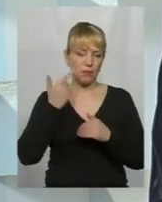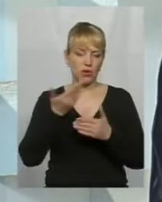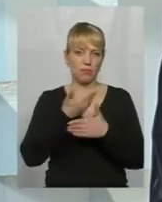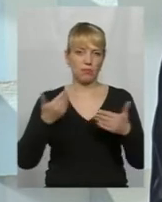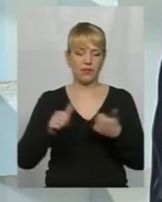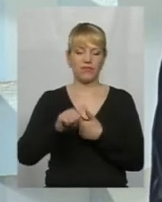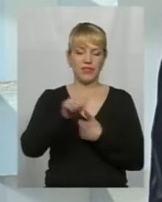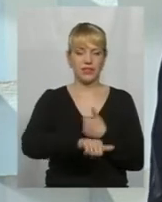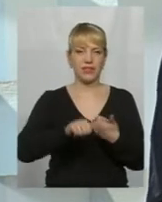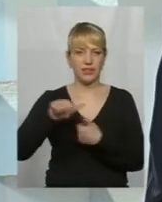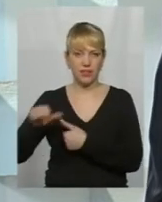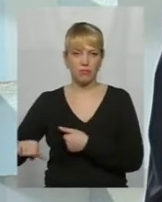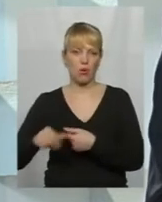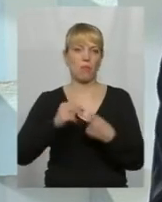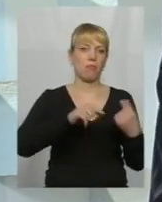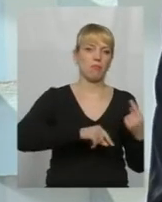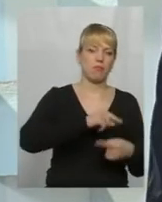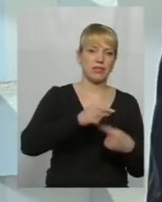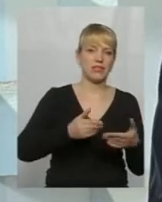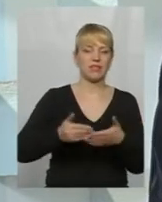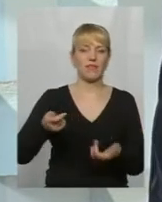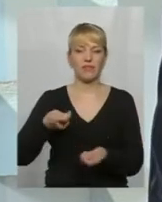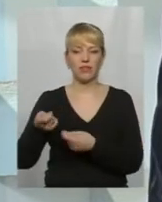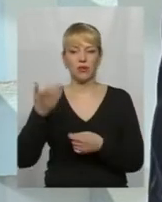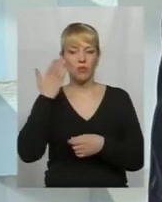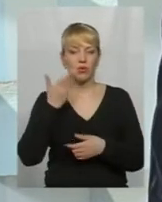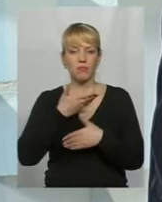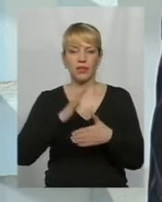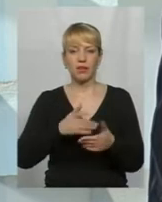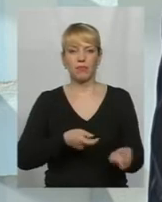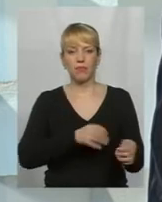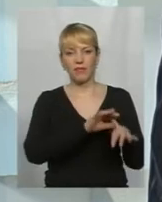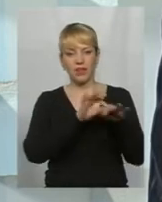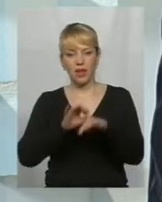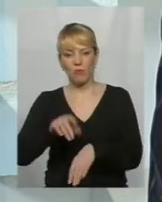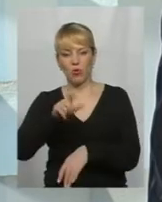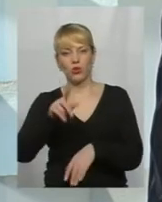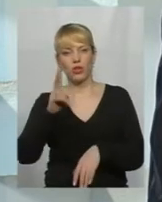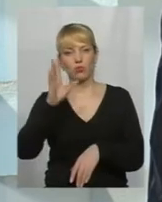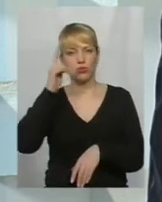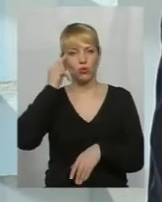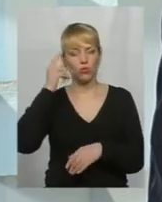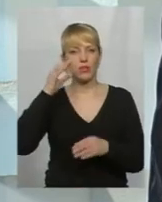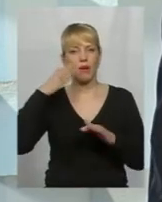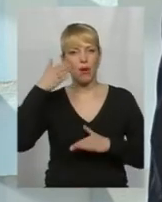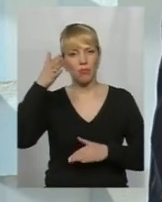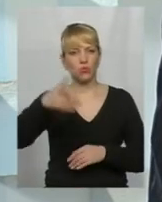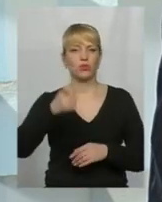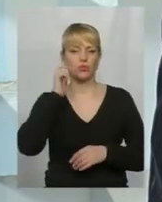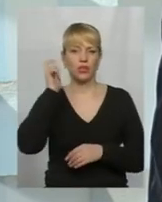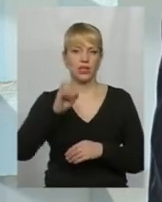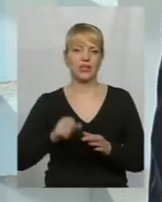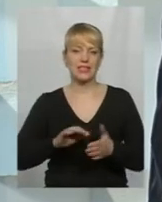поки ми не приведемо у владу людей, які дійсно будуть думати за майбутнє України, за наповнення